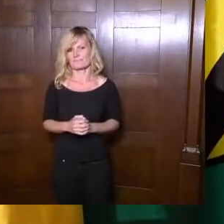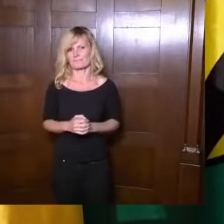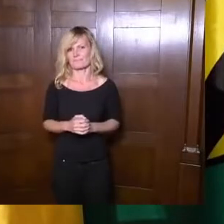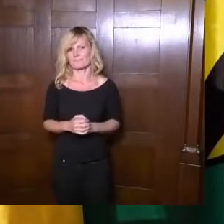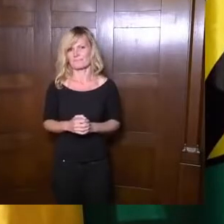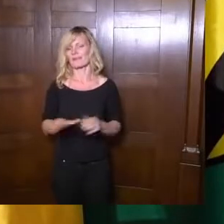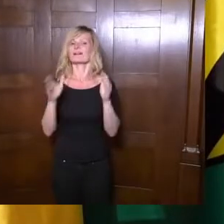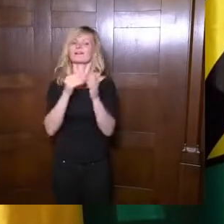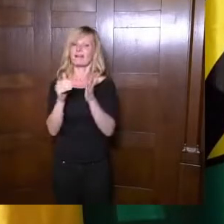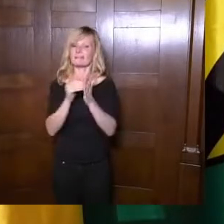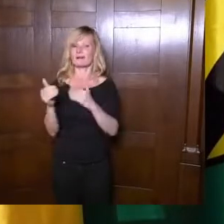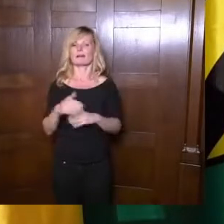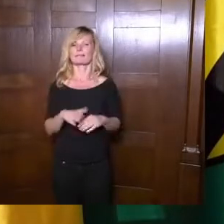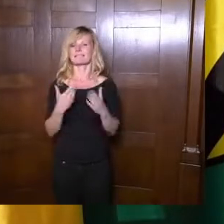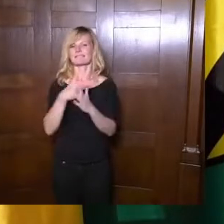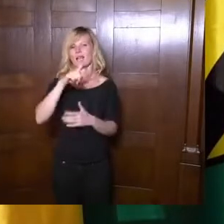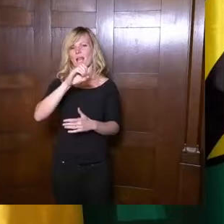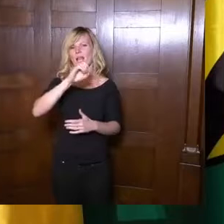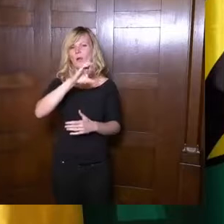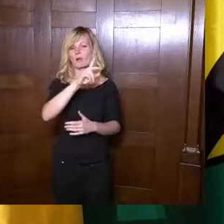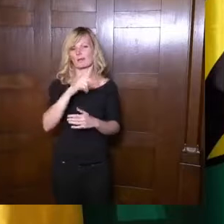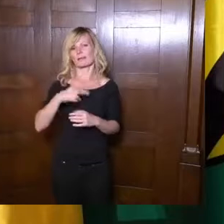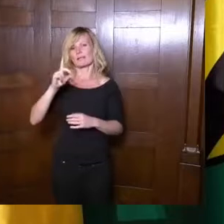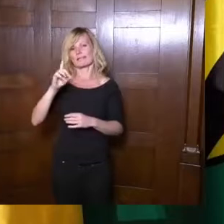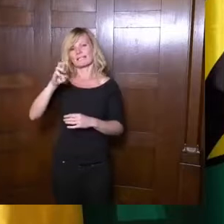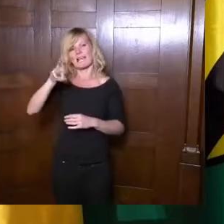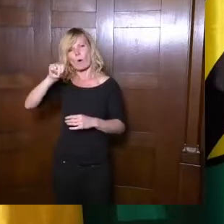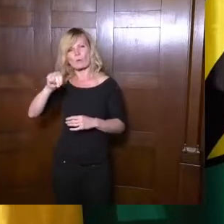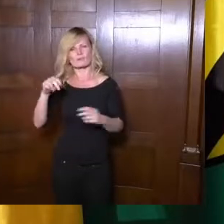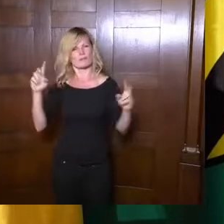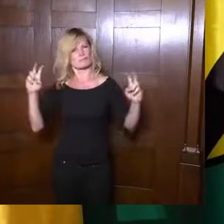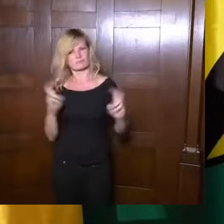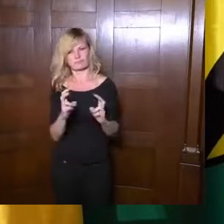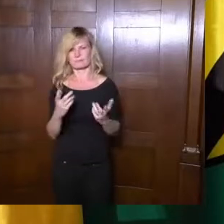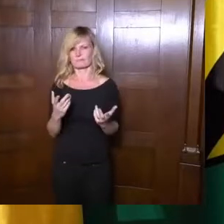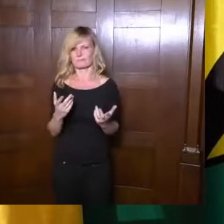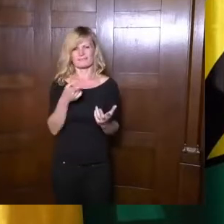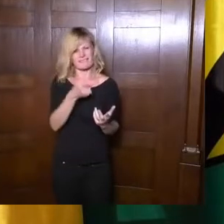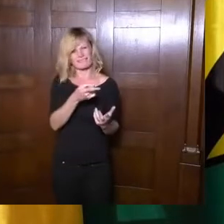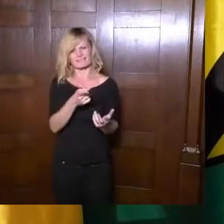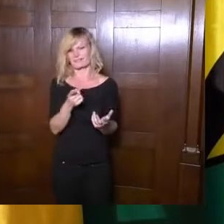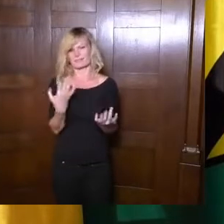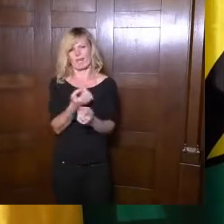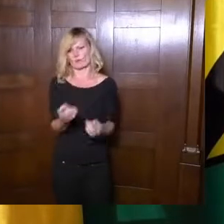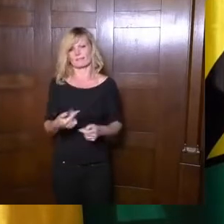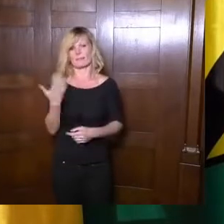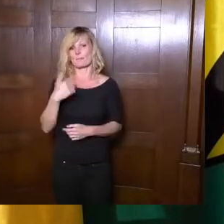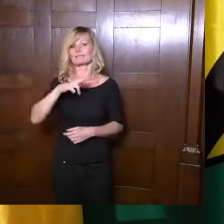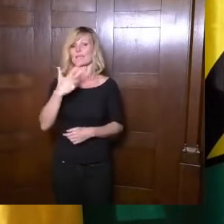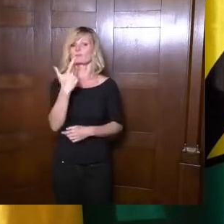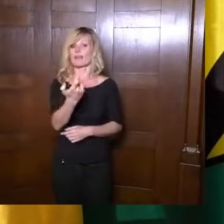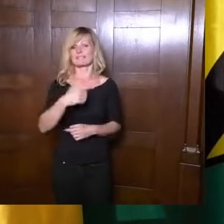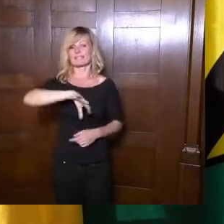Bezeugung, der Shutdown oder Lockdown, wie Sie wollen, war unnötig und zum Zeitpunkt 23. März